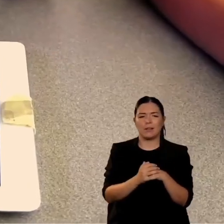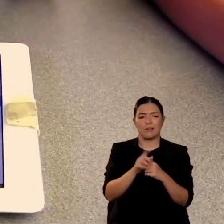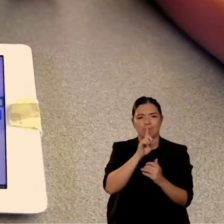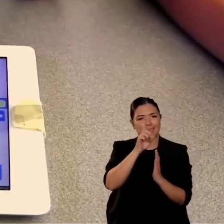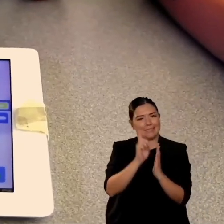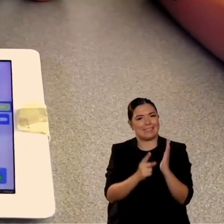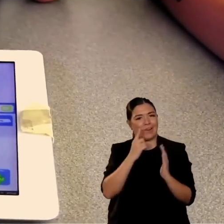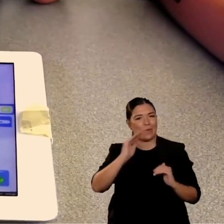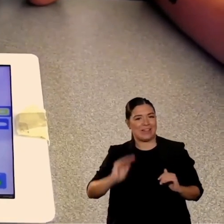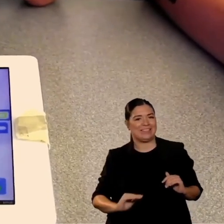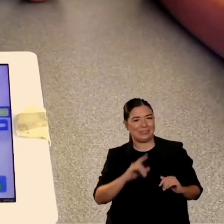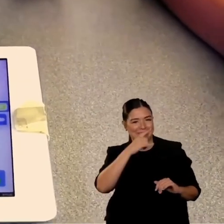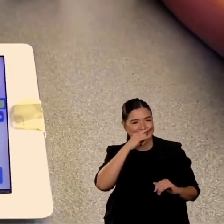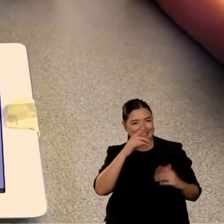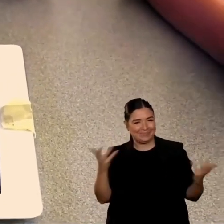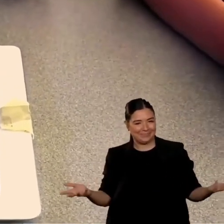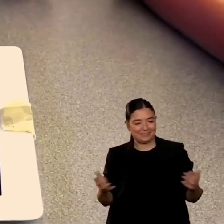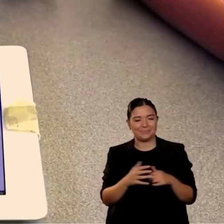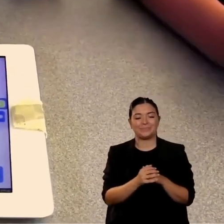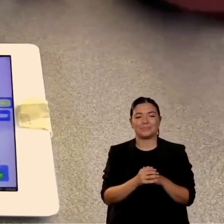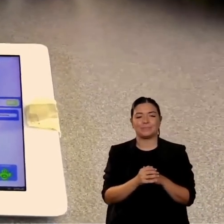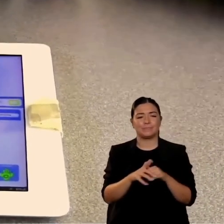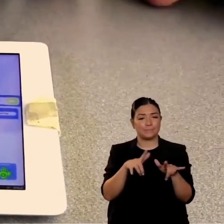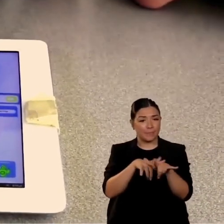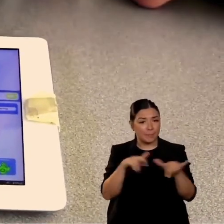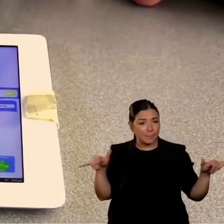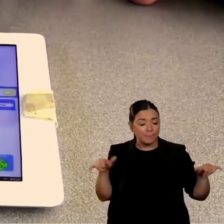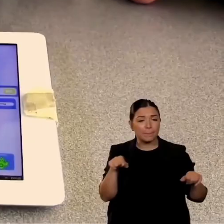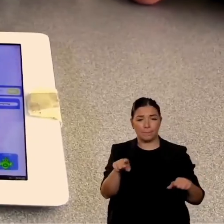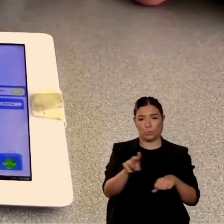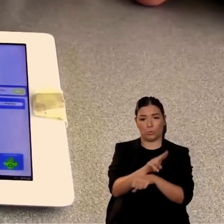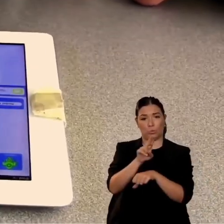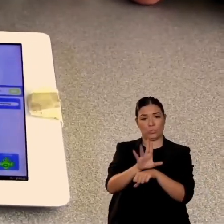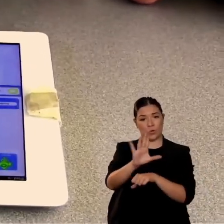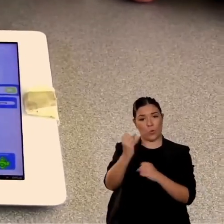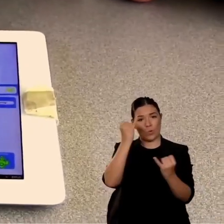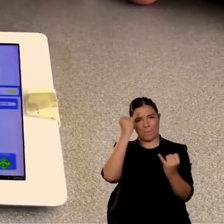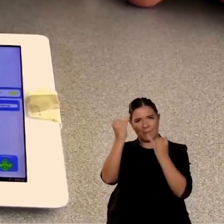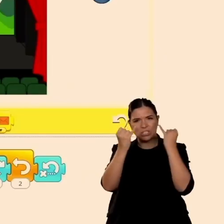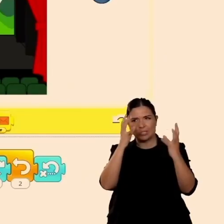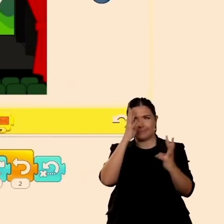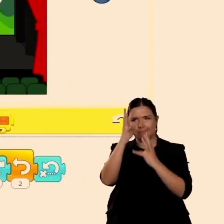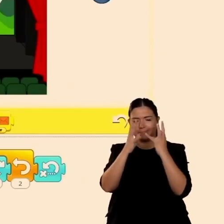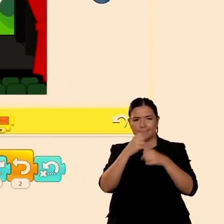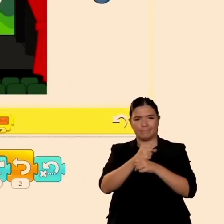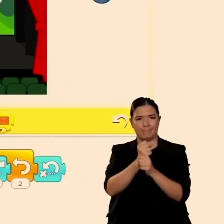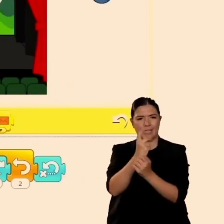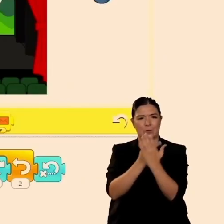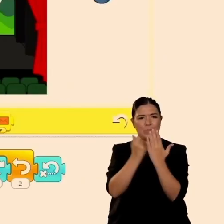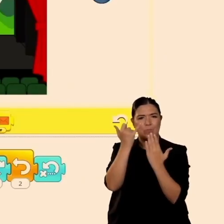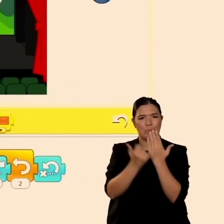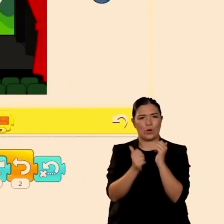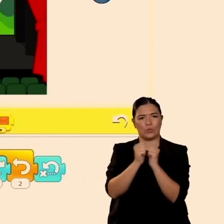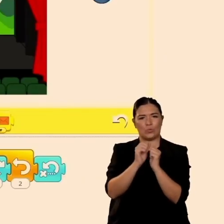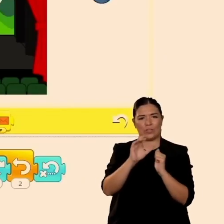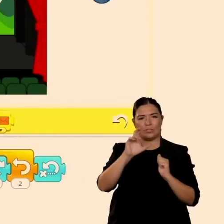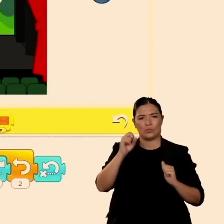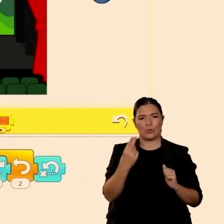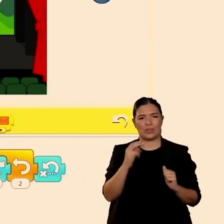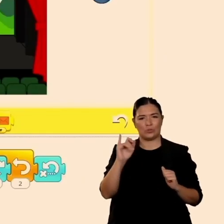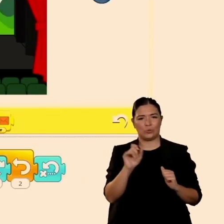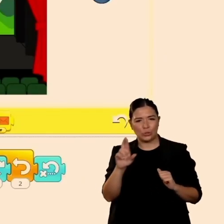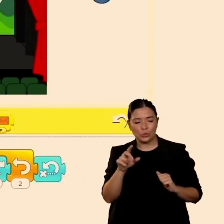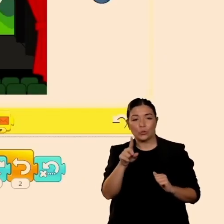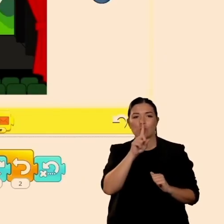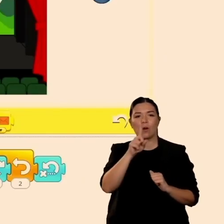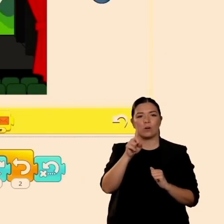progetti con la Scratch Junior per imparare a pensare in forma astratta e in Scratch Junior ci